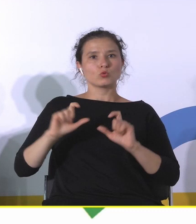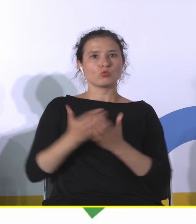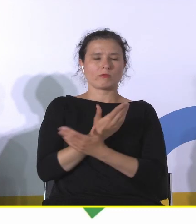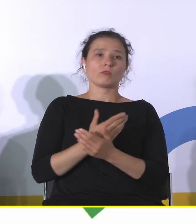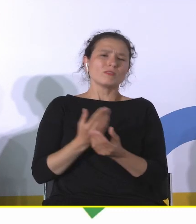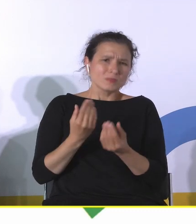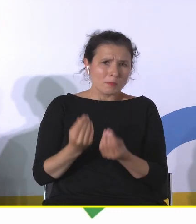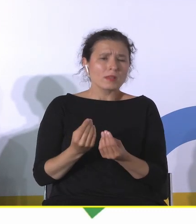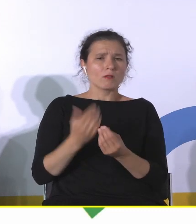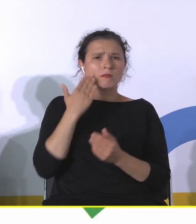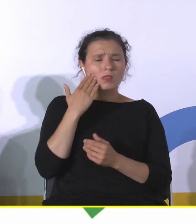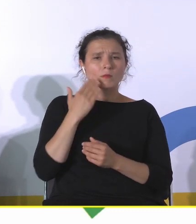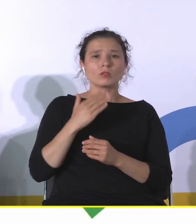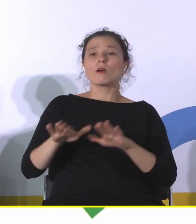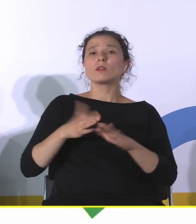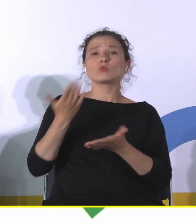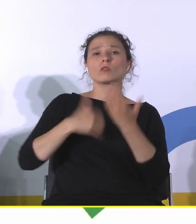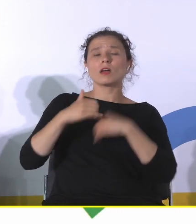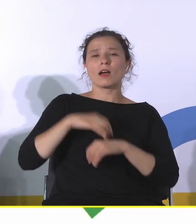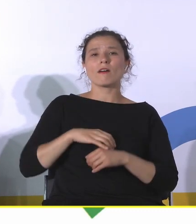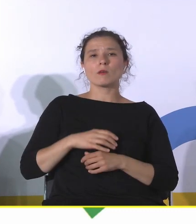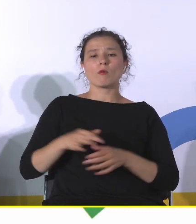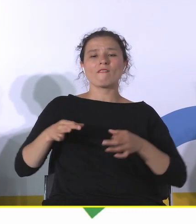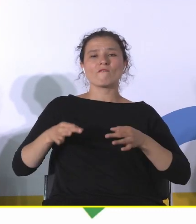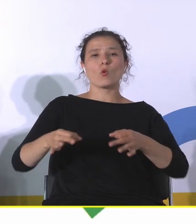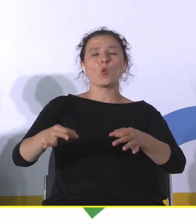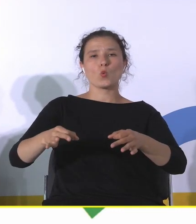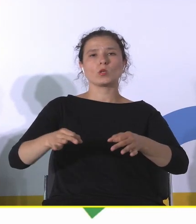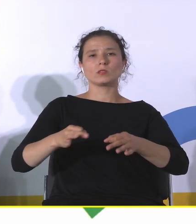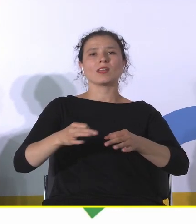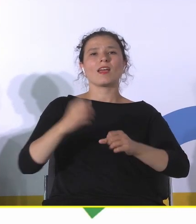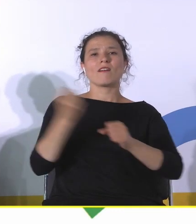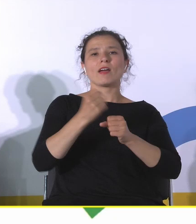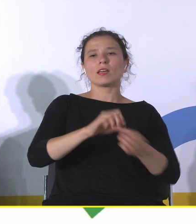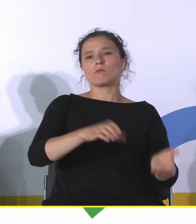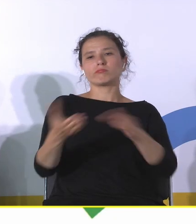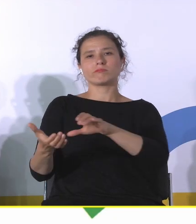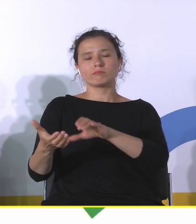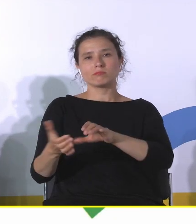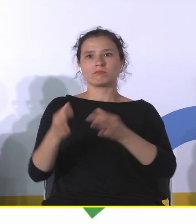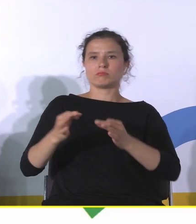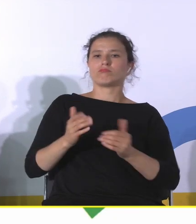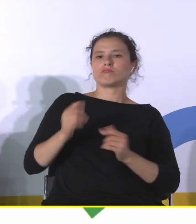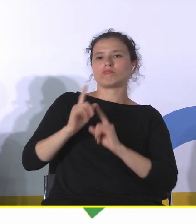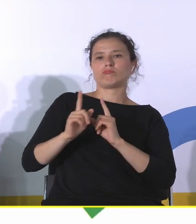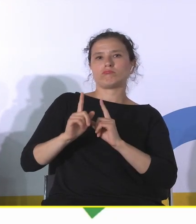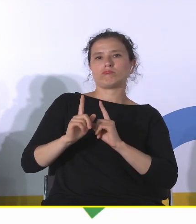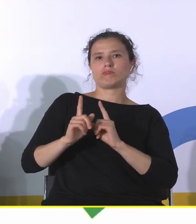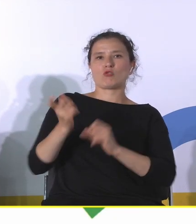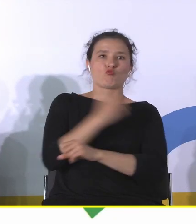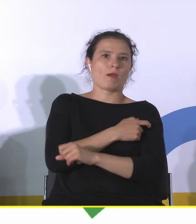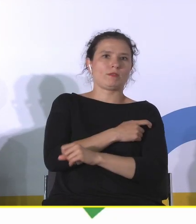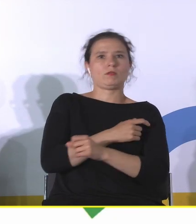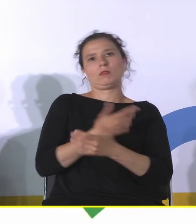że w miejscu, gdzie kiedyś jeździły wózeczki, wyładowywano węgiel, dzisiaj możemy rozmawiać, czy szczepić i tak dalej. Ale co